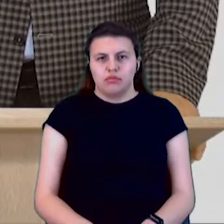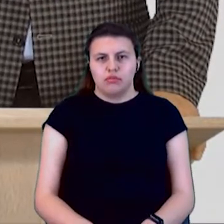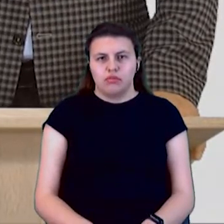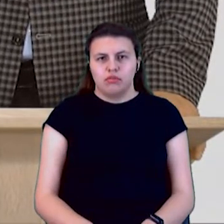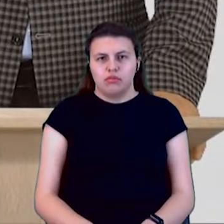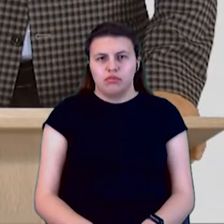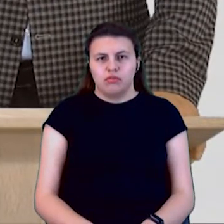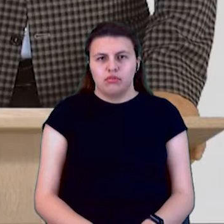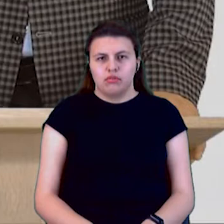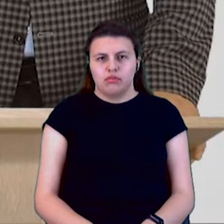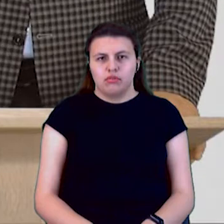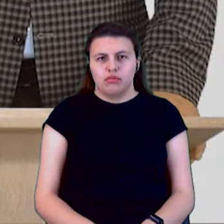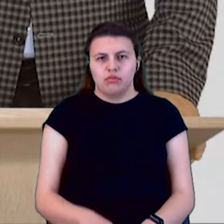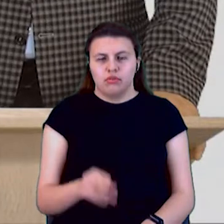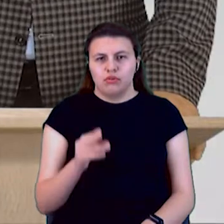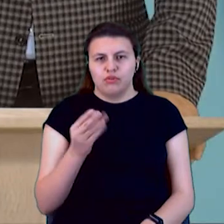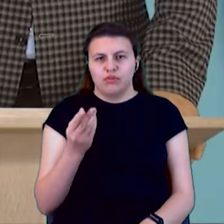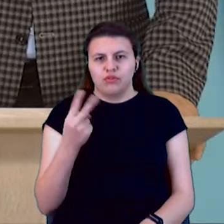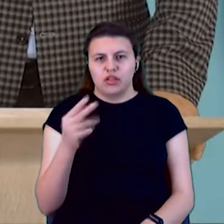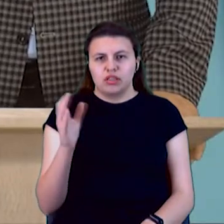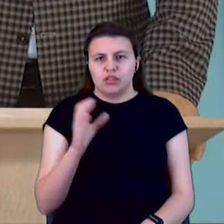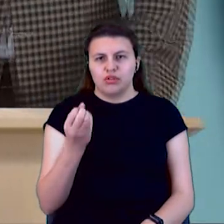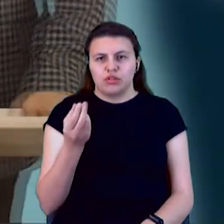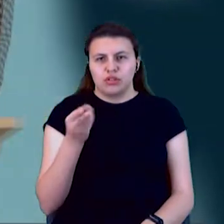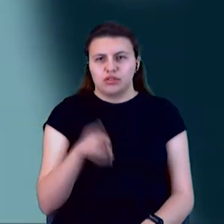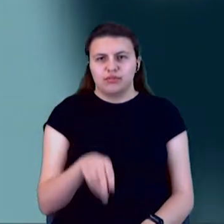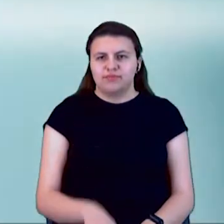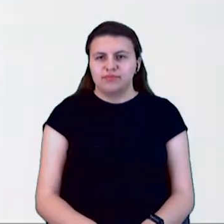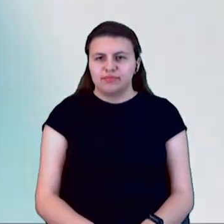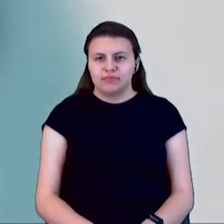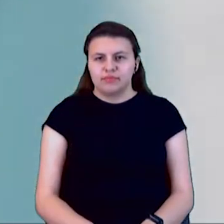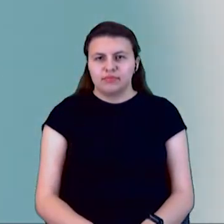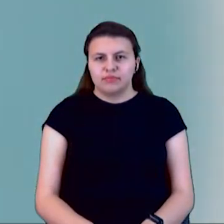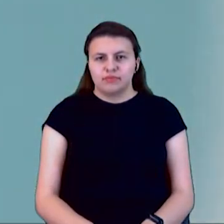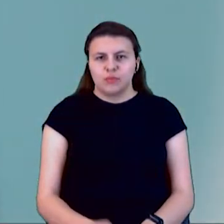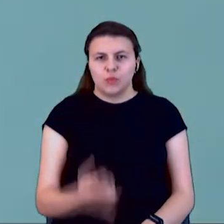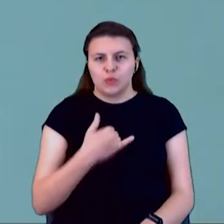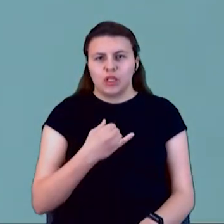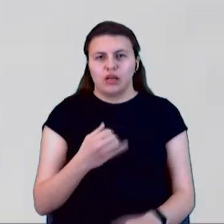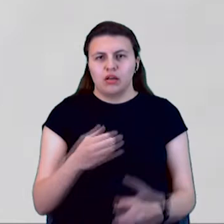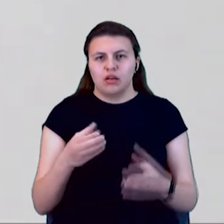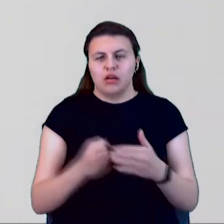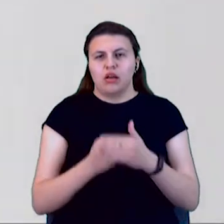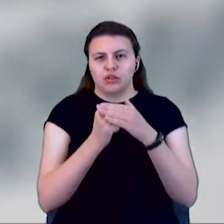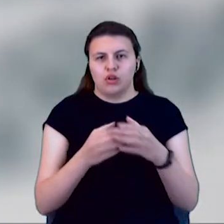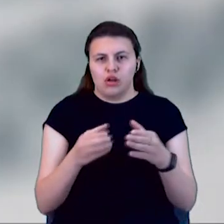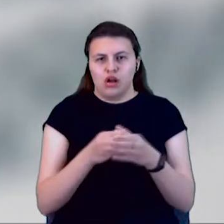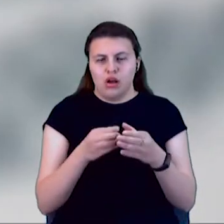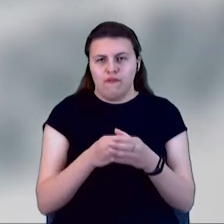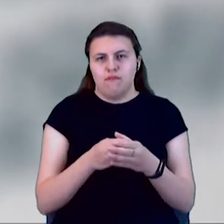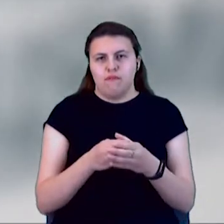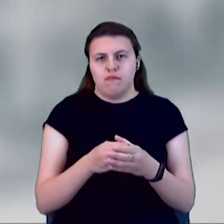Так, у вас ще залишилось 20 секунд. У нас основа команди, у нас багато